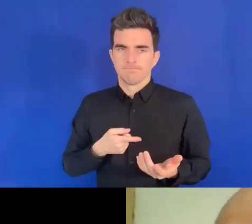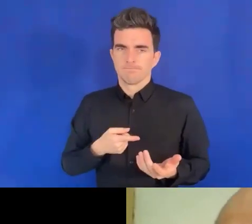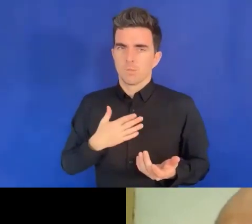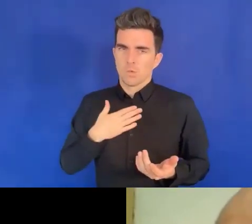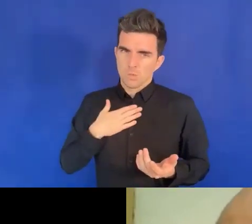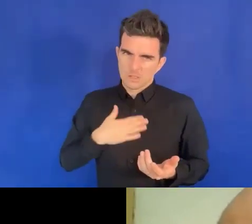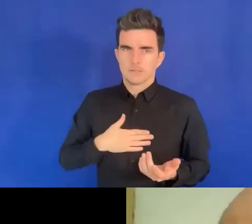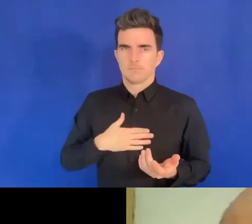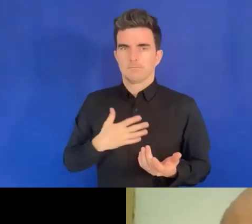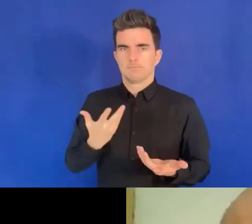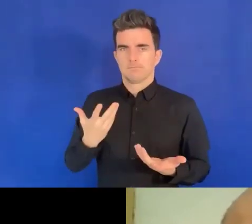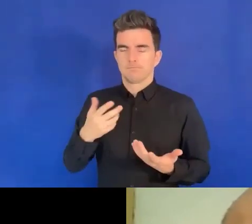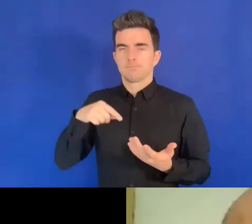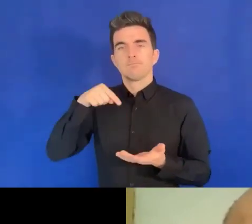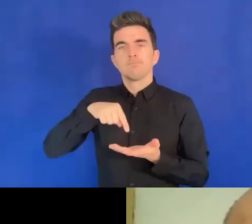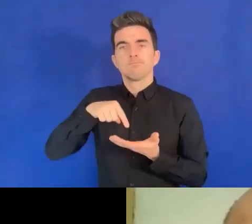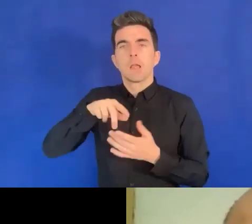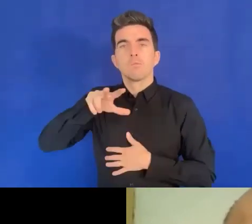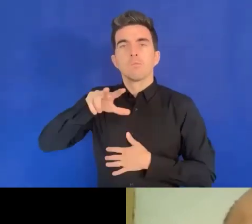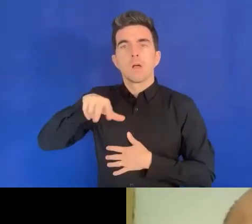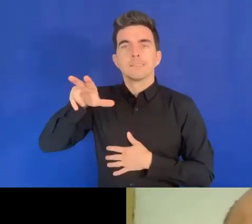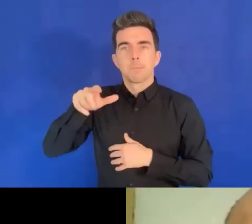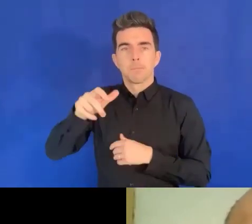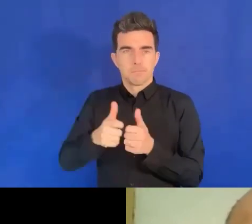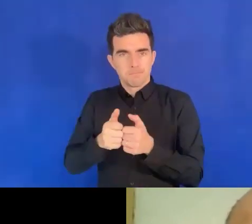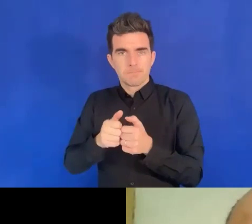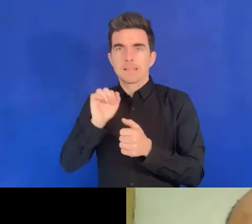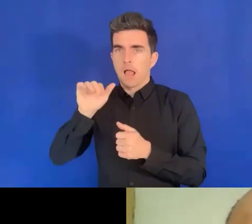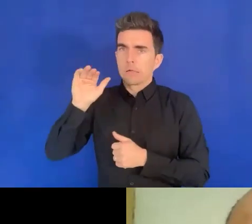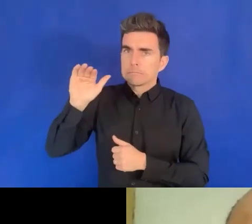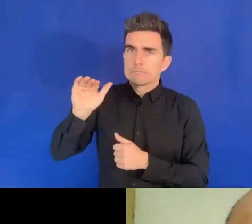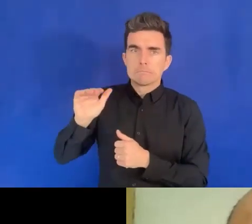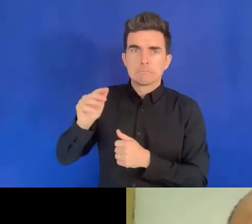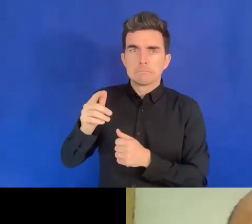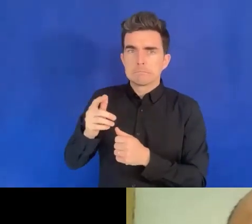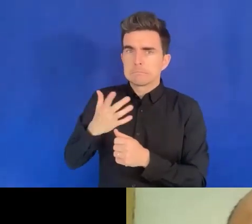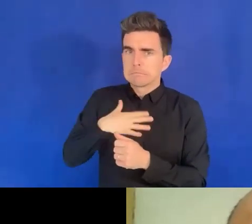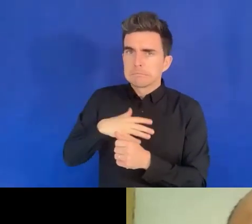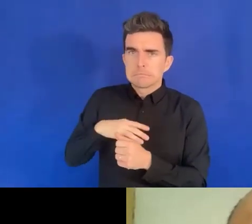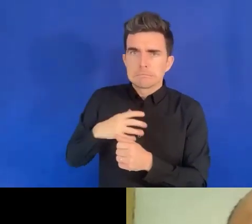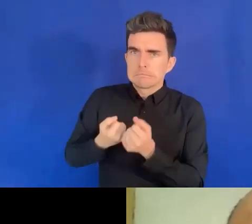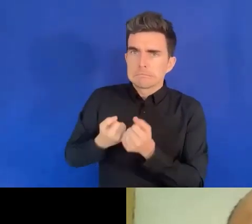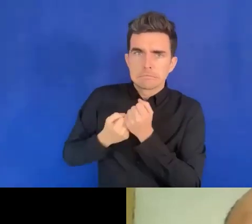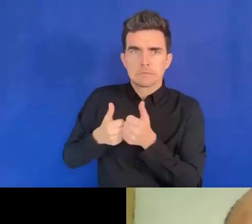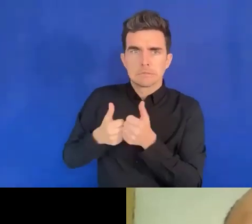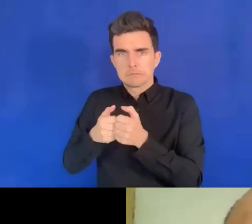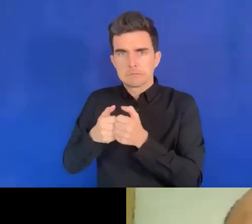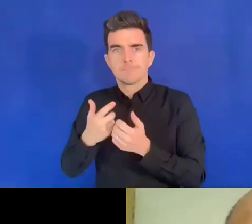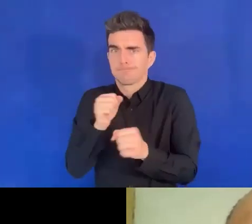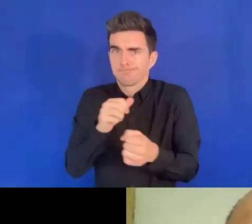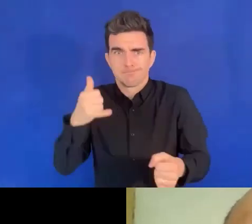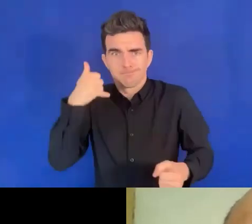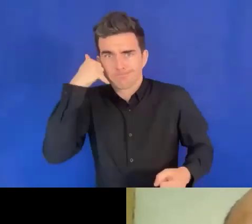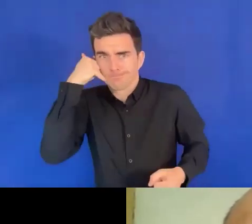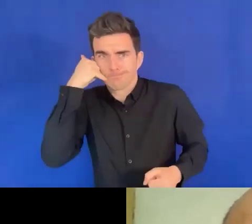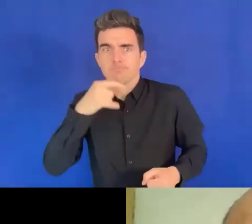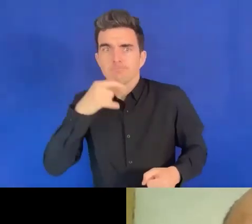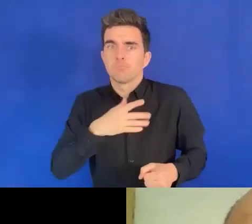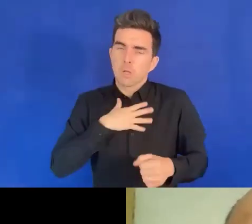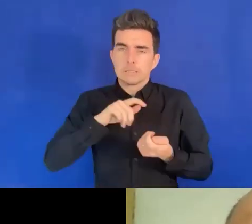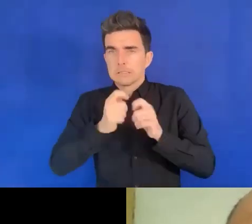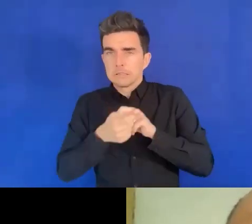Voilà pourquoi ils voudraient mettre cela. C'est une bonne idée d'utiliser la technologie de cette manière, d'une manière